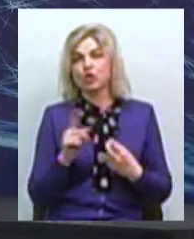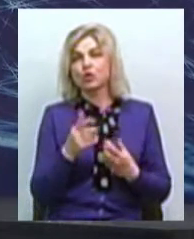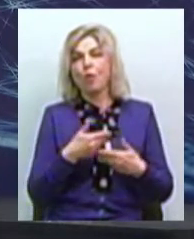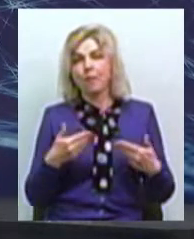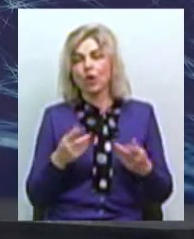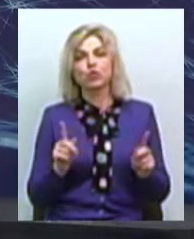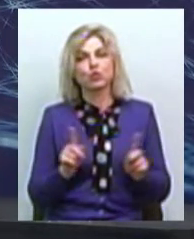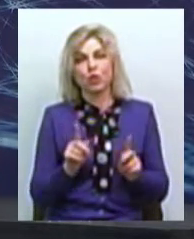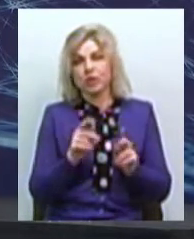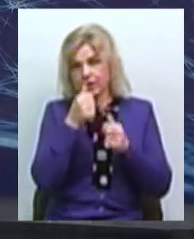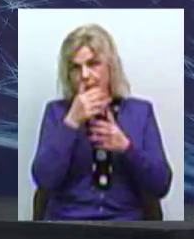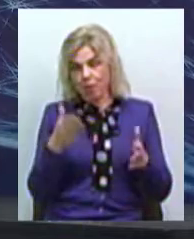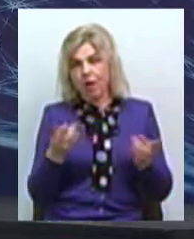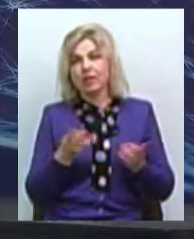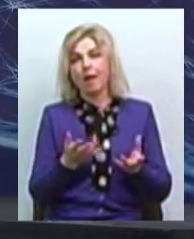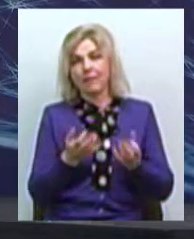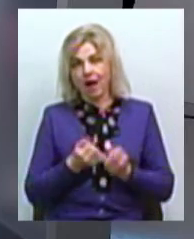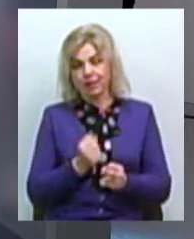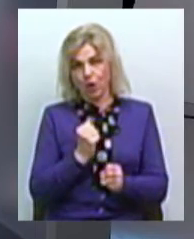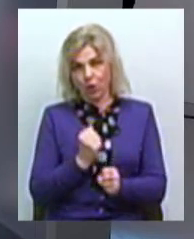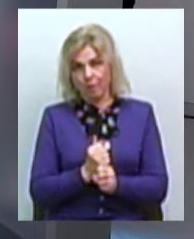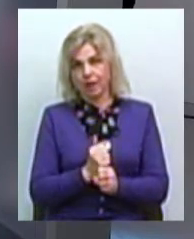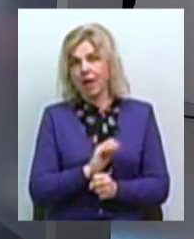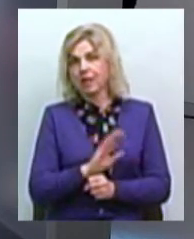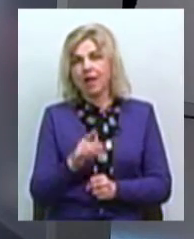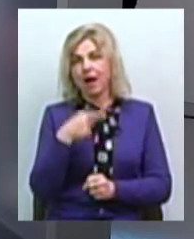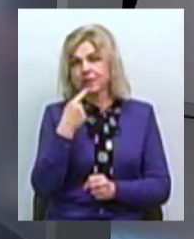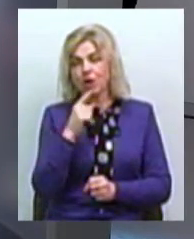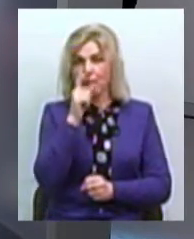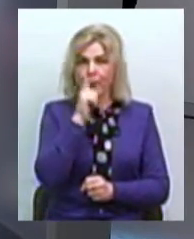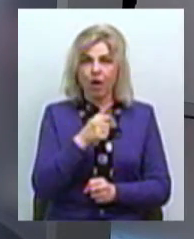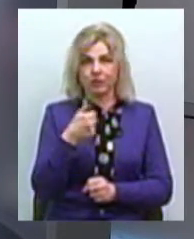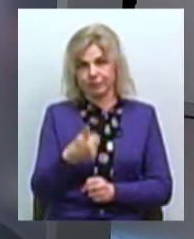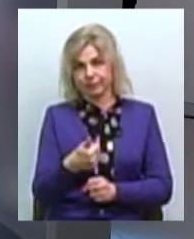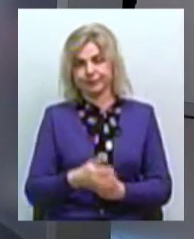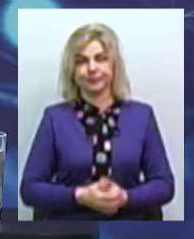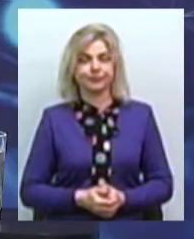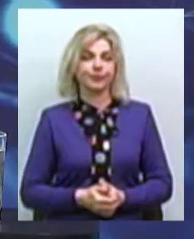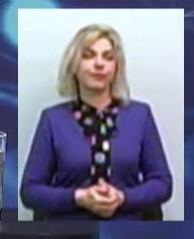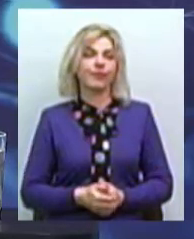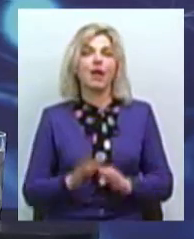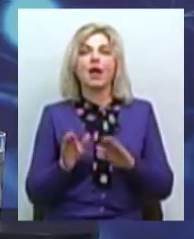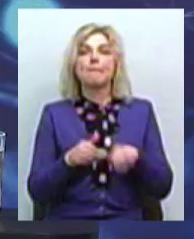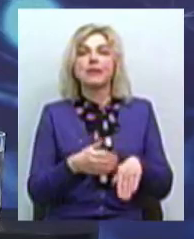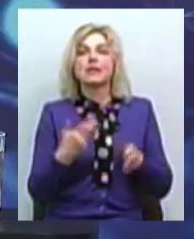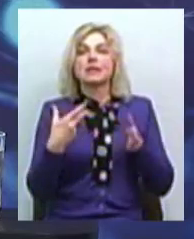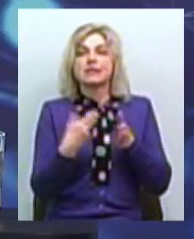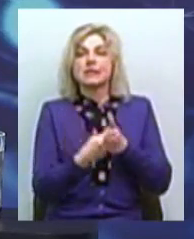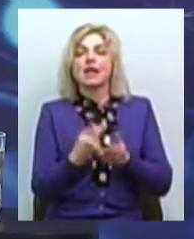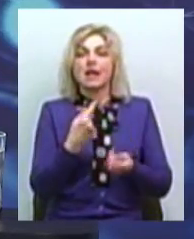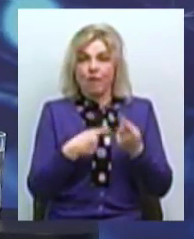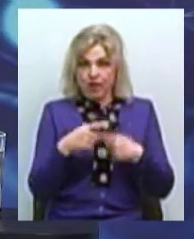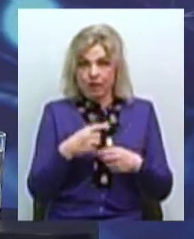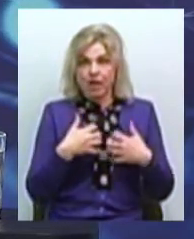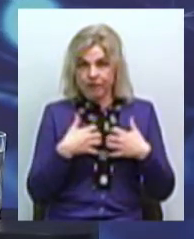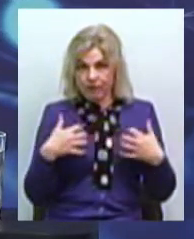зможемо. Тому що потрібно просто брати, робити, а не казати, що погано, що непогано. А після стерилізації ви повертали тварин